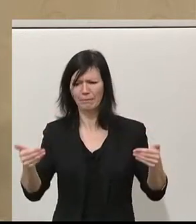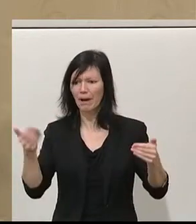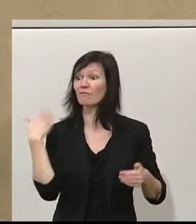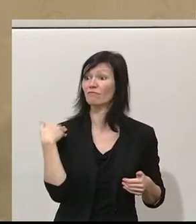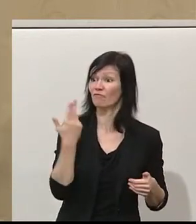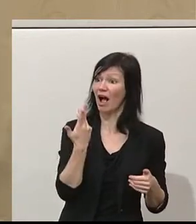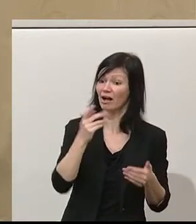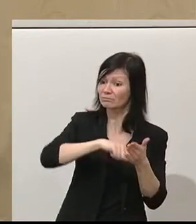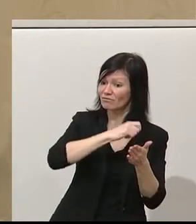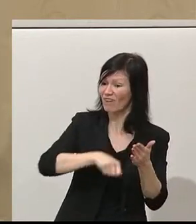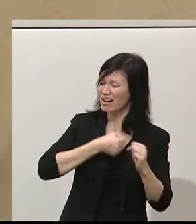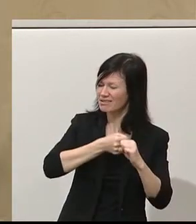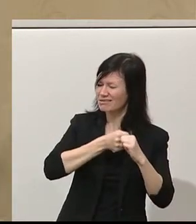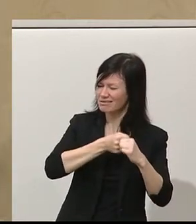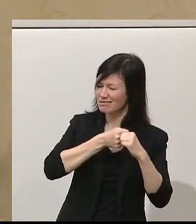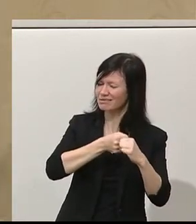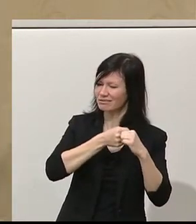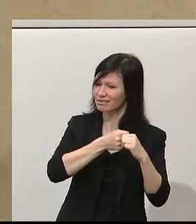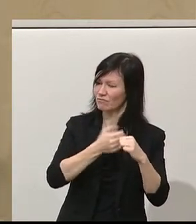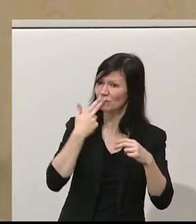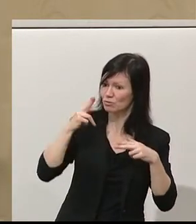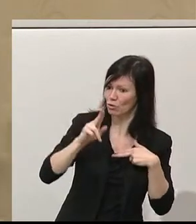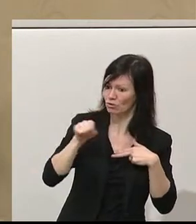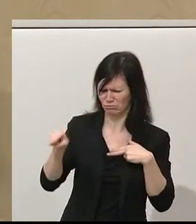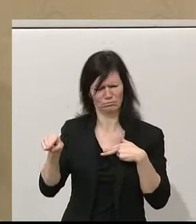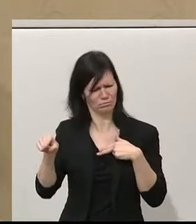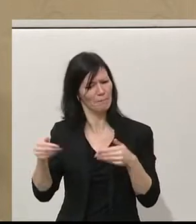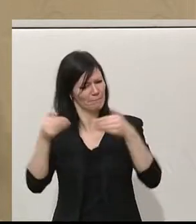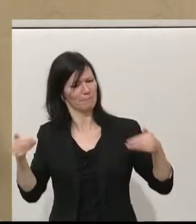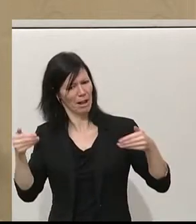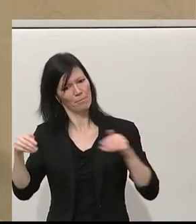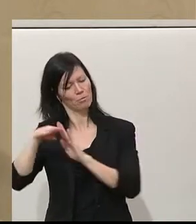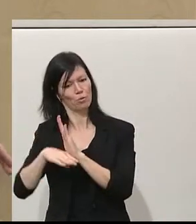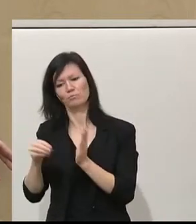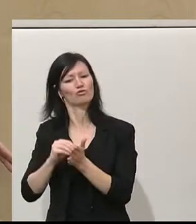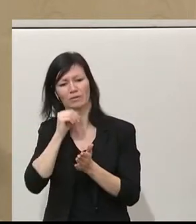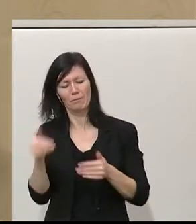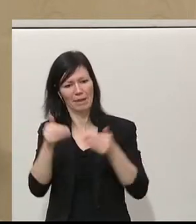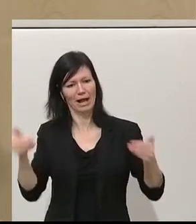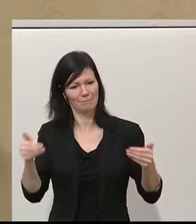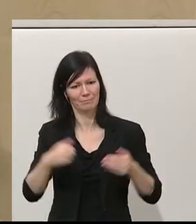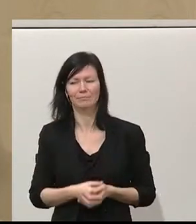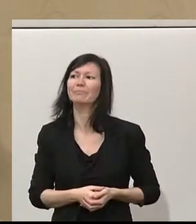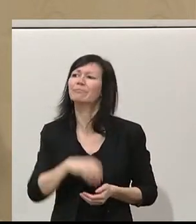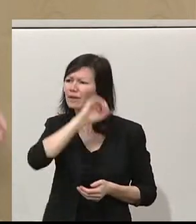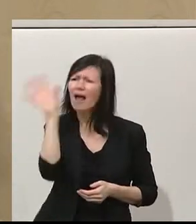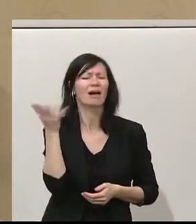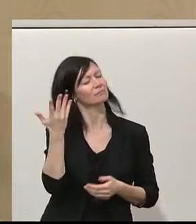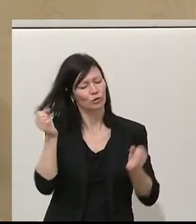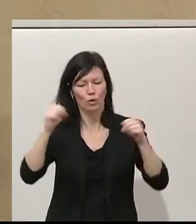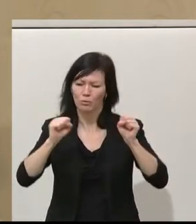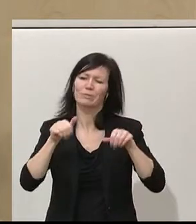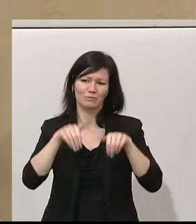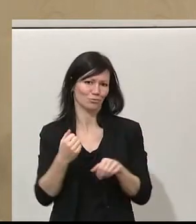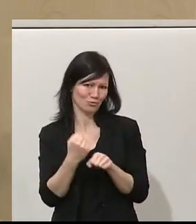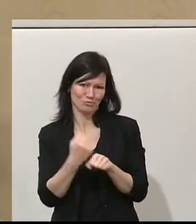Und wir hören ja in den letzten Wochen immer sehr viel von Kompromissen. Mir geht es allerdings nicht um die Kompromisse, weil es ist ganz nachvollziehbar, dass man in der Politik Kompromisse machen